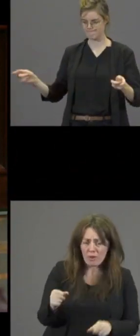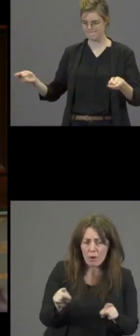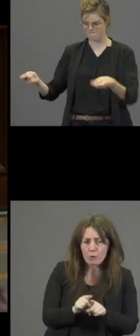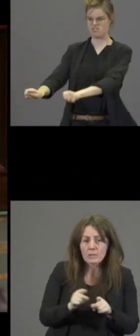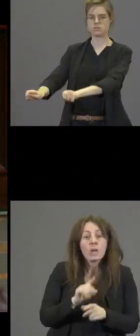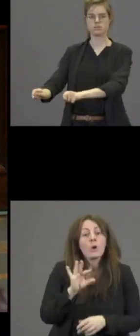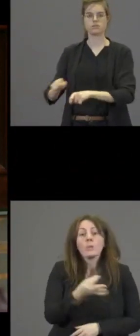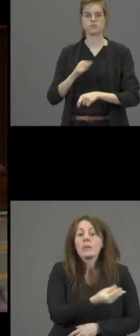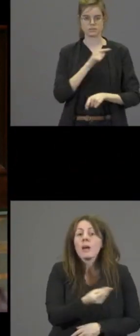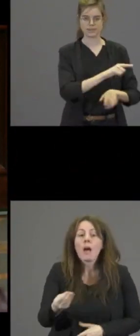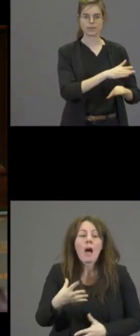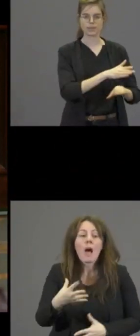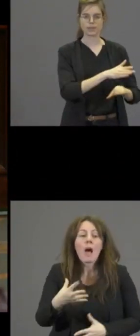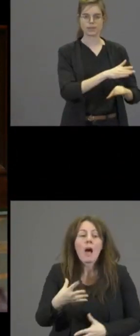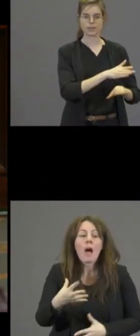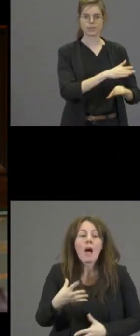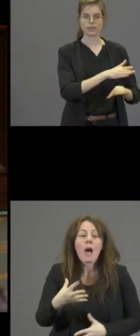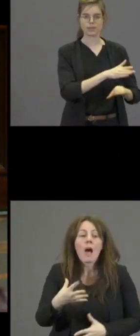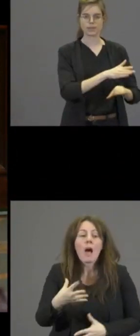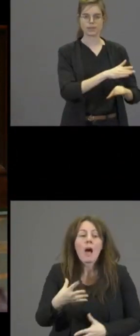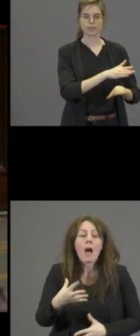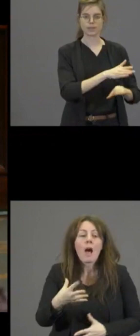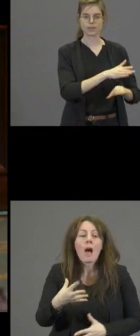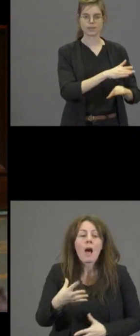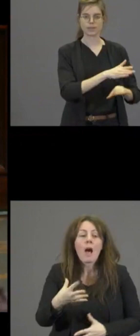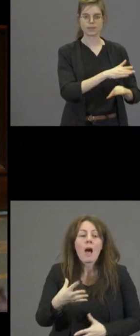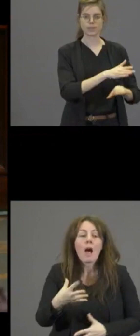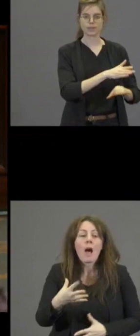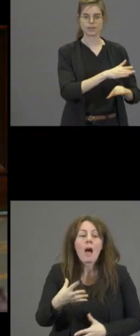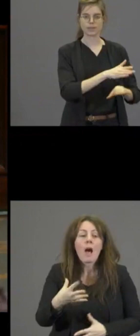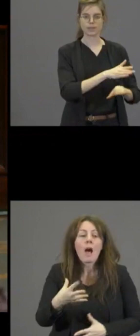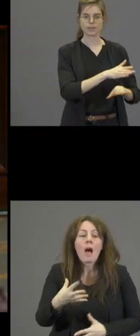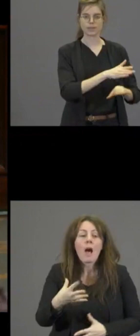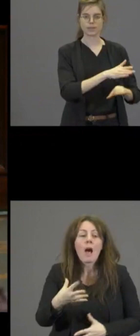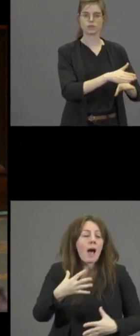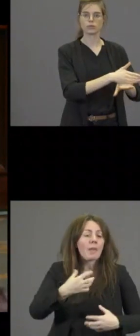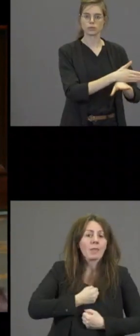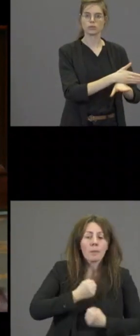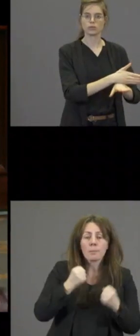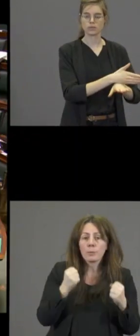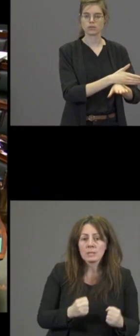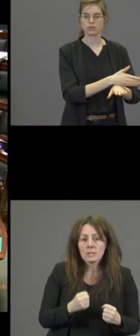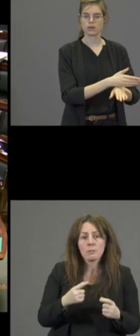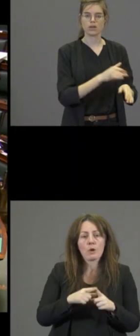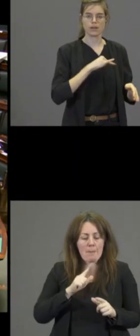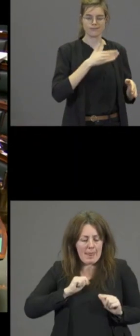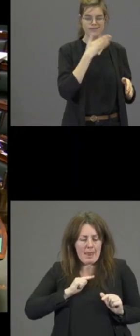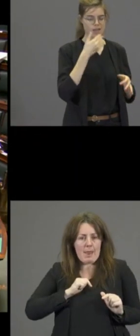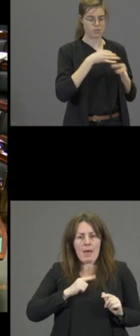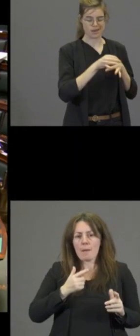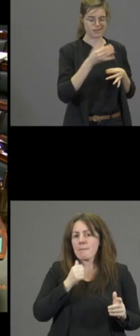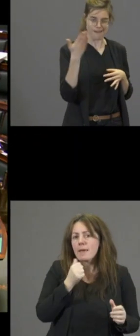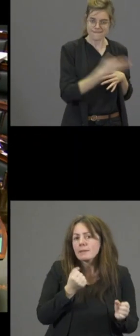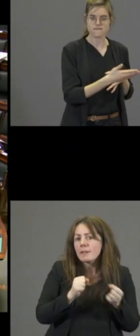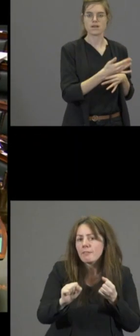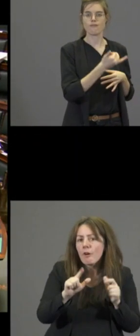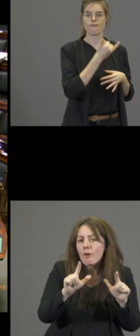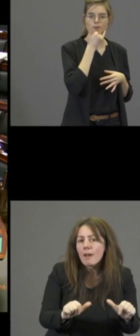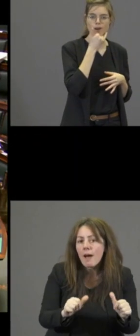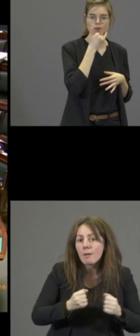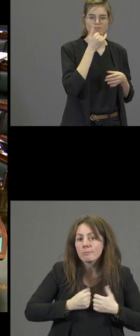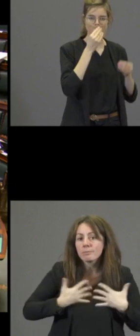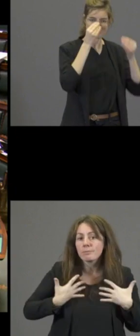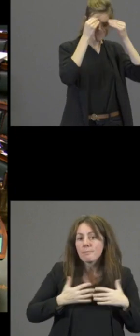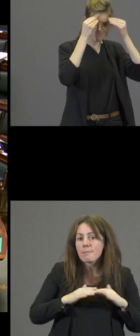gaat u doen om uw eigen wanbeleid wat inenting is en